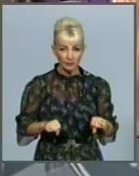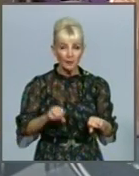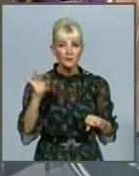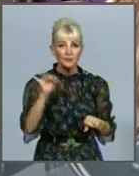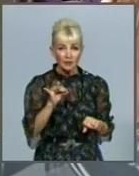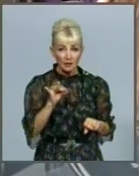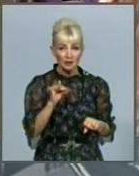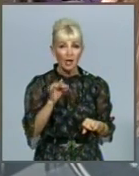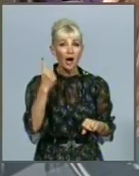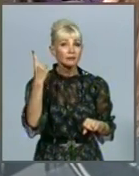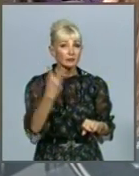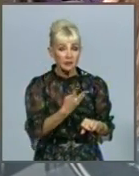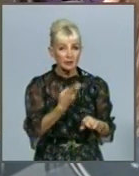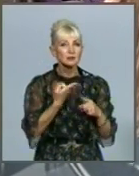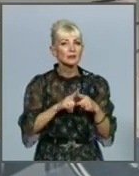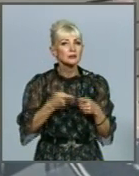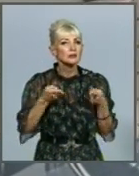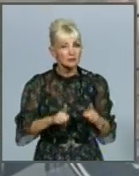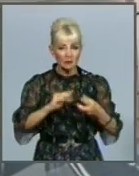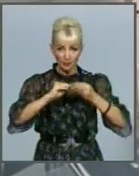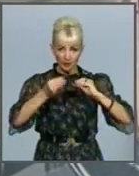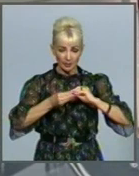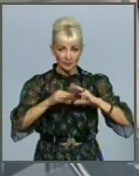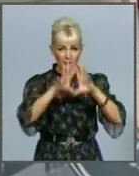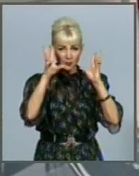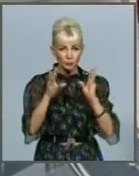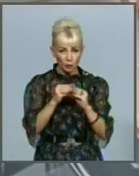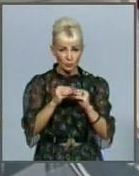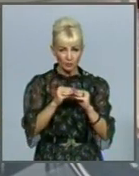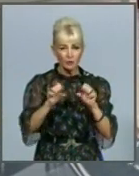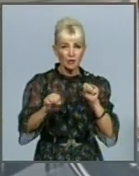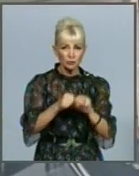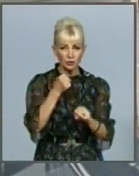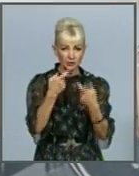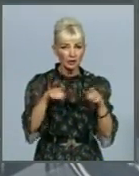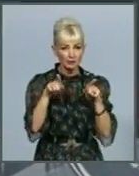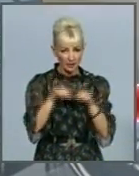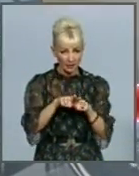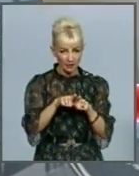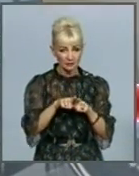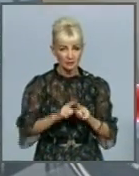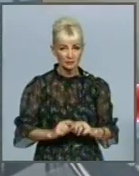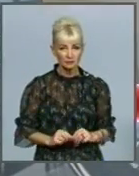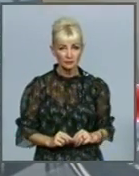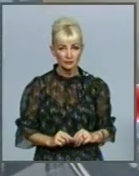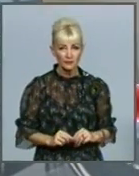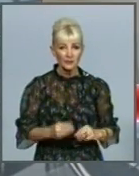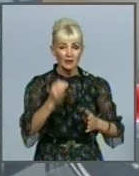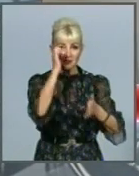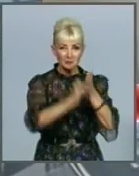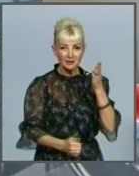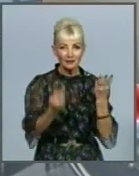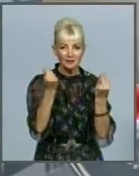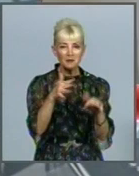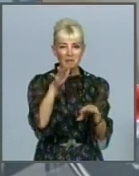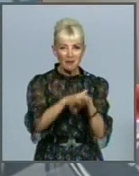третина з цих звернень дійсно проблемні. Загалом порушення мали наступні ознаки. Списання коштів банками